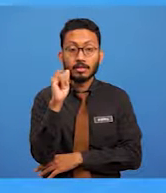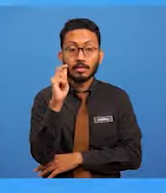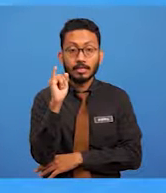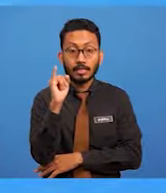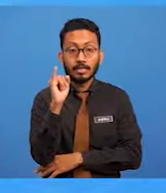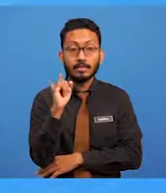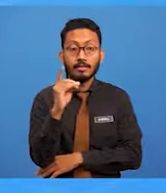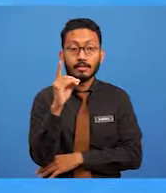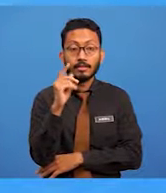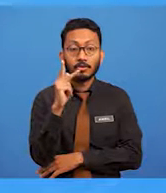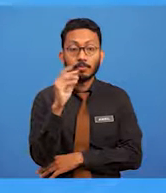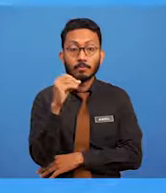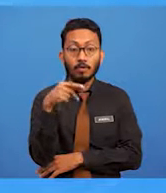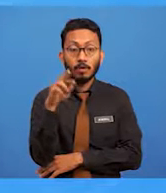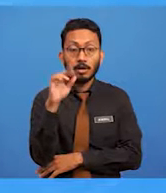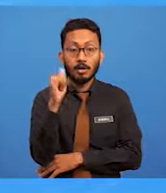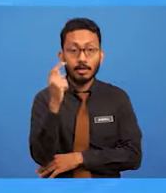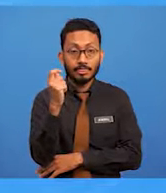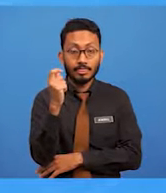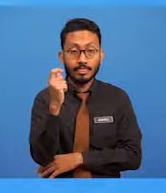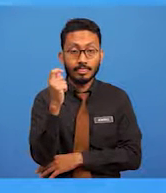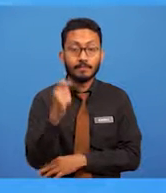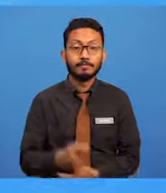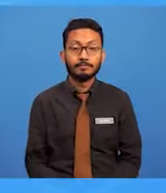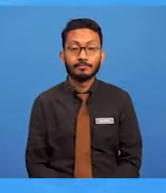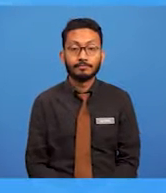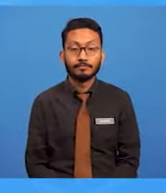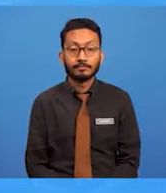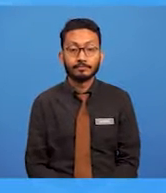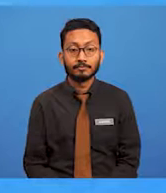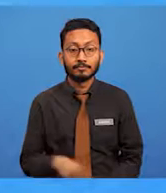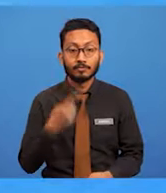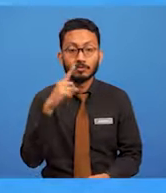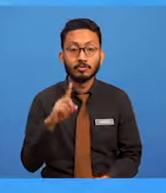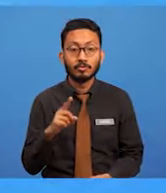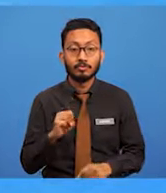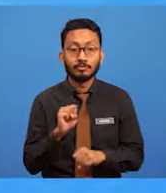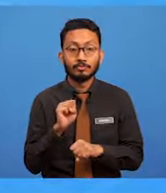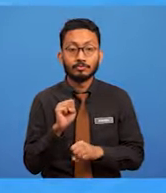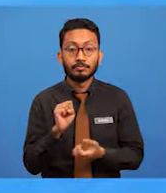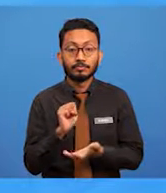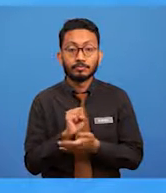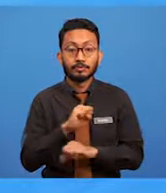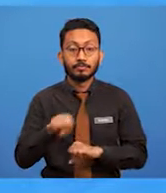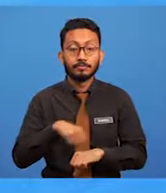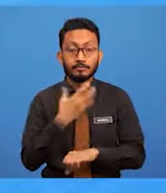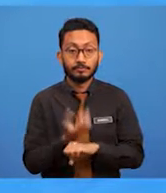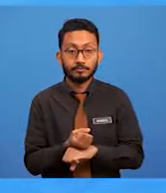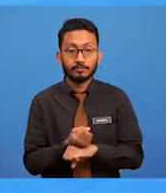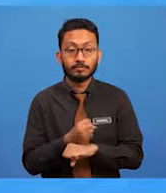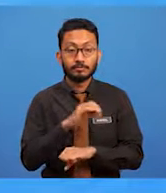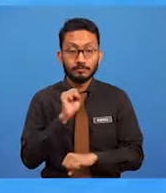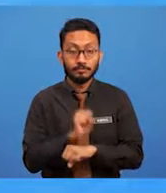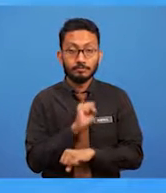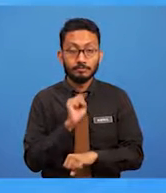visual sesebuah syarikat, organisasi ataupun institusi. Wujudnya, reka bentuk